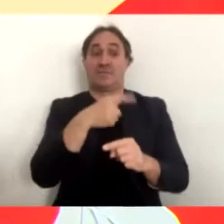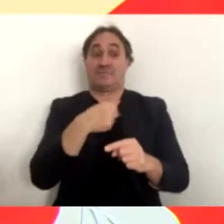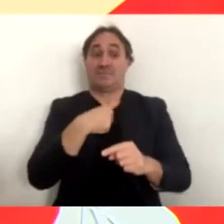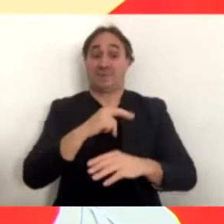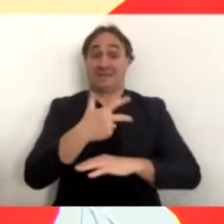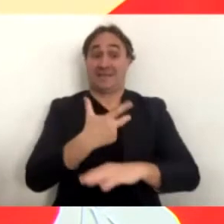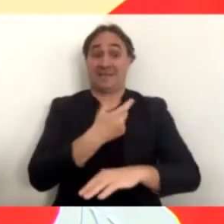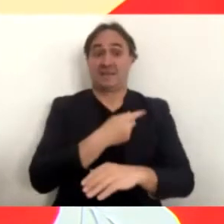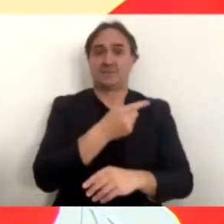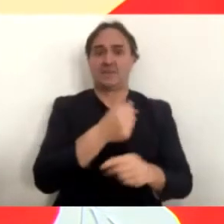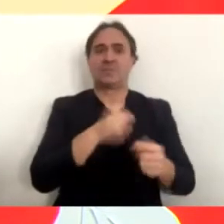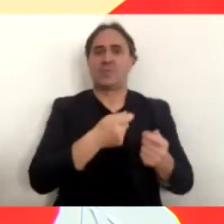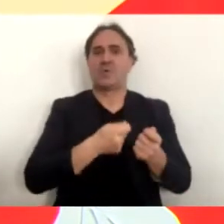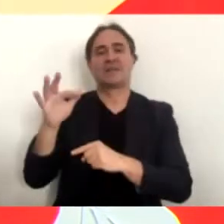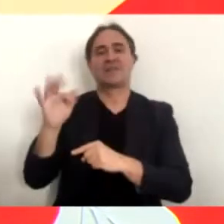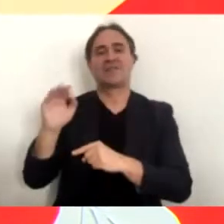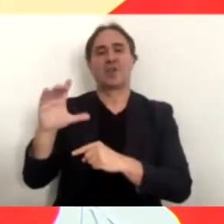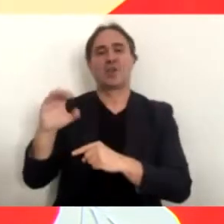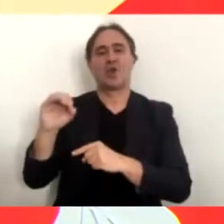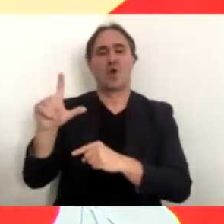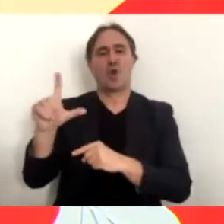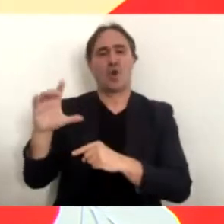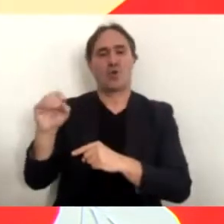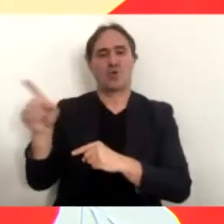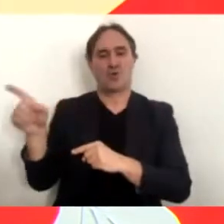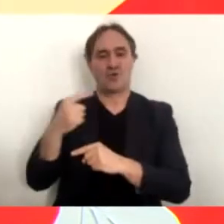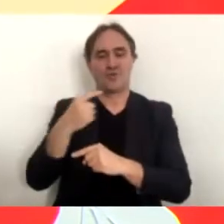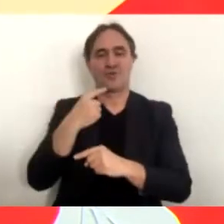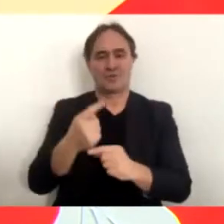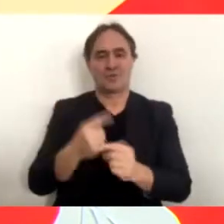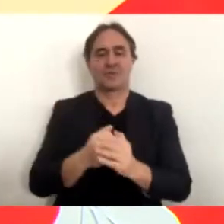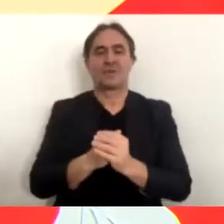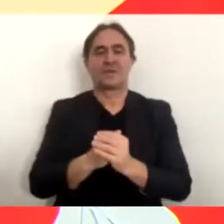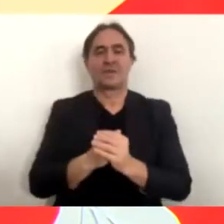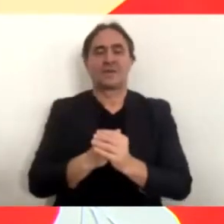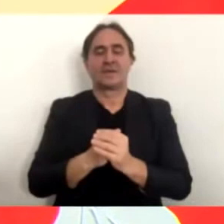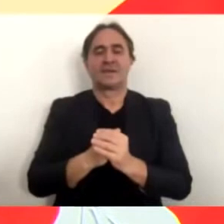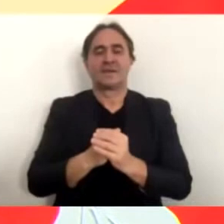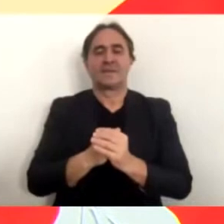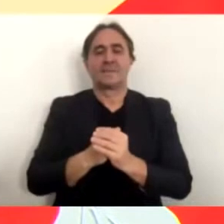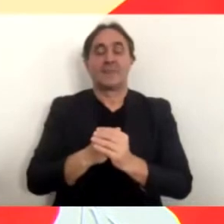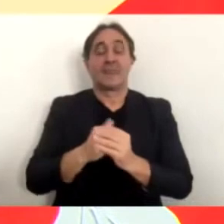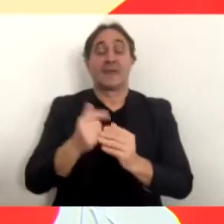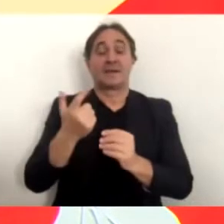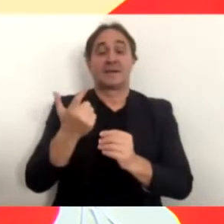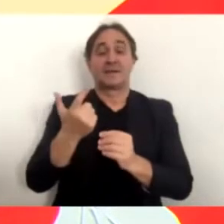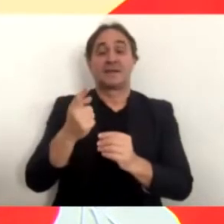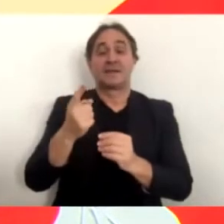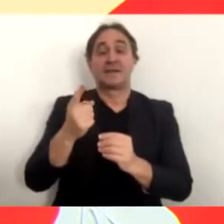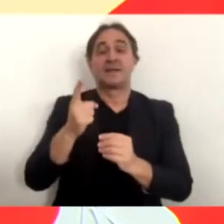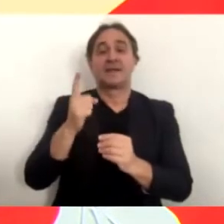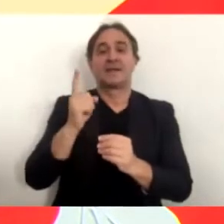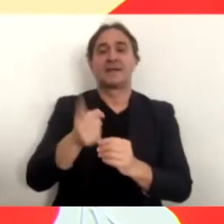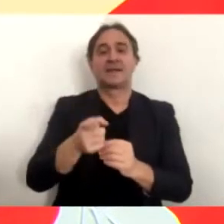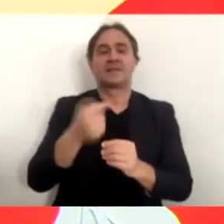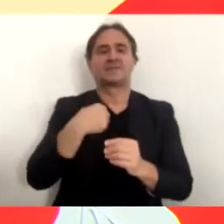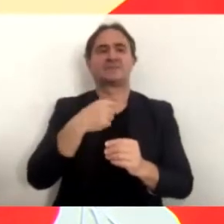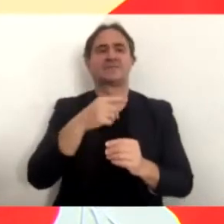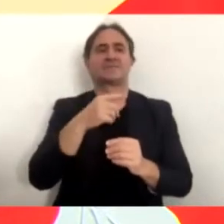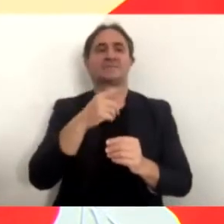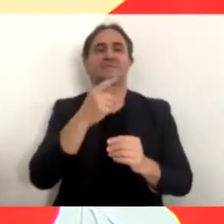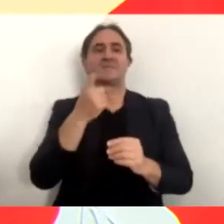di fatto parlando di vaccini va rimarcata anche l'approvazione da parte della Food and Drug Administration